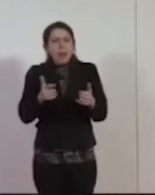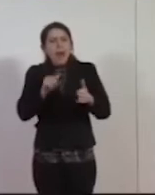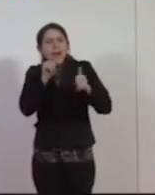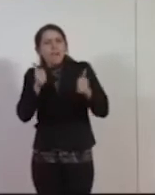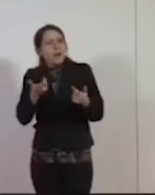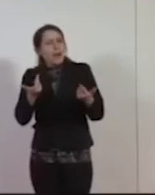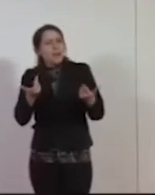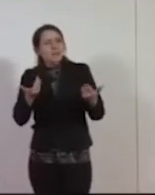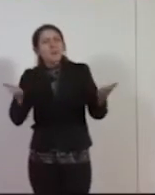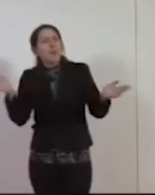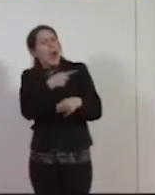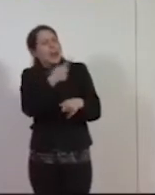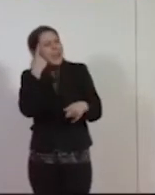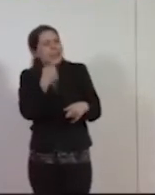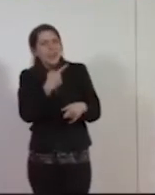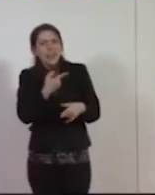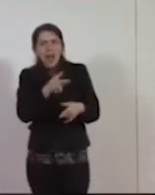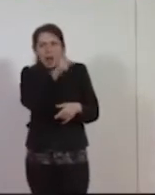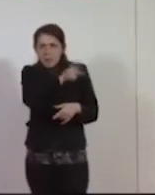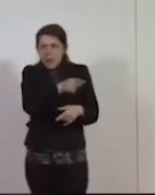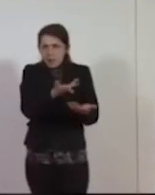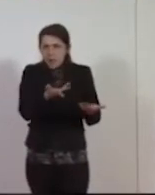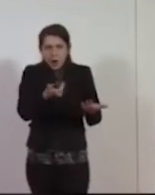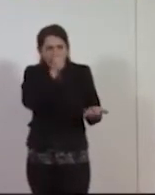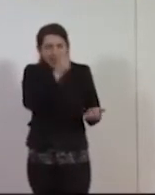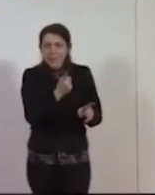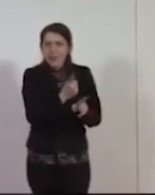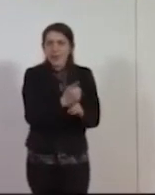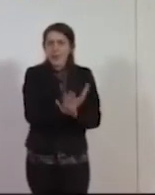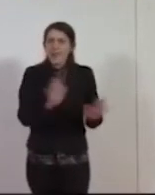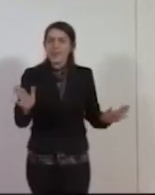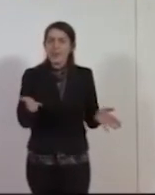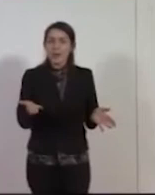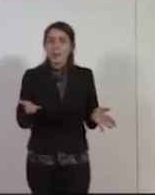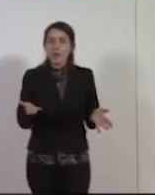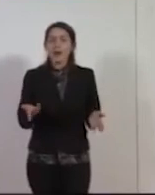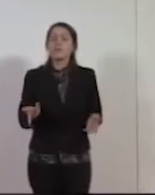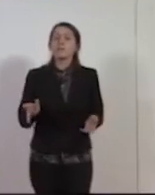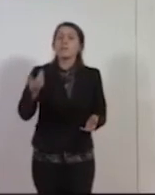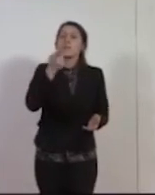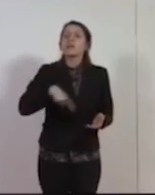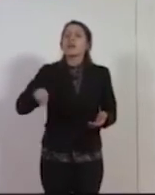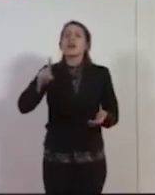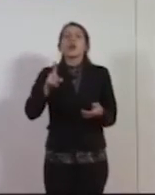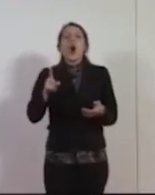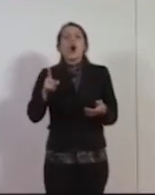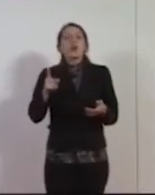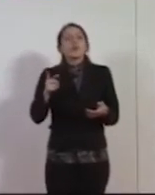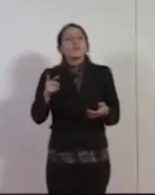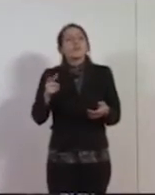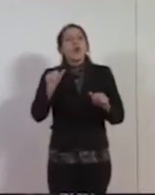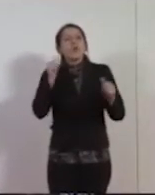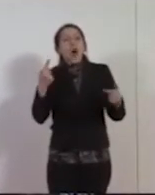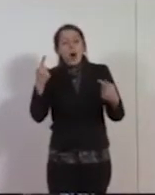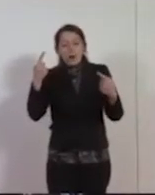comunque, qualsiasi sia la sua idea, quella è una persona degna di rispetto. Allora, non portiamo mai, mai dentro